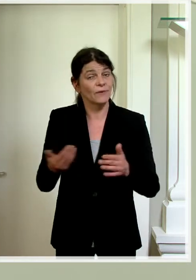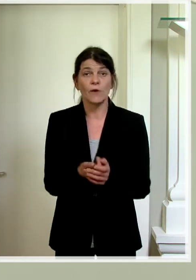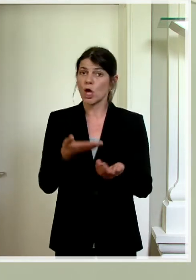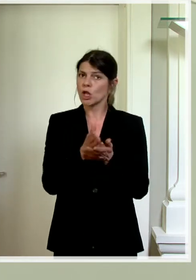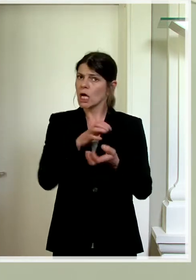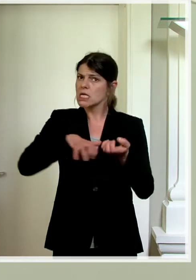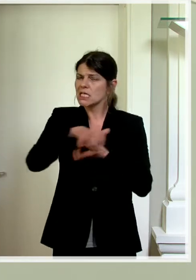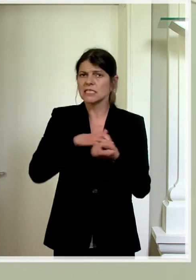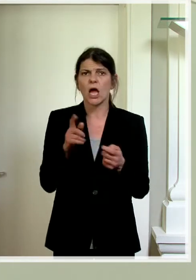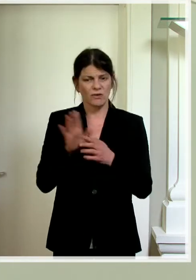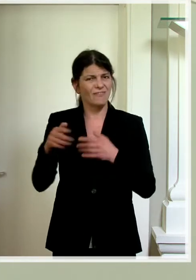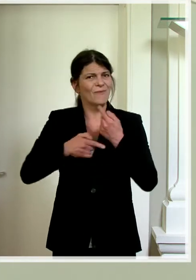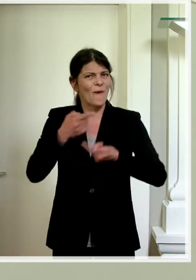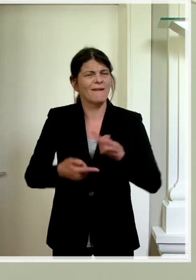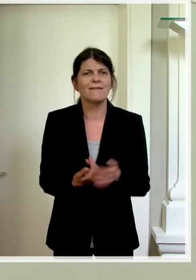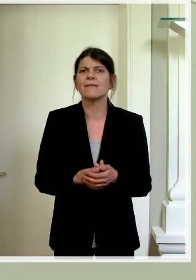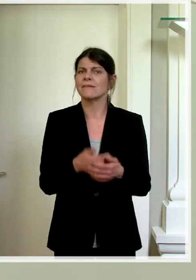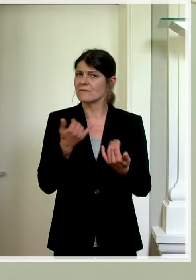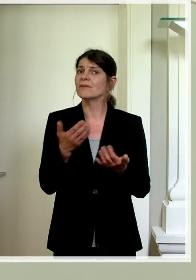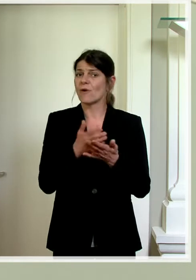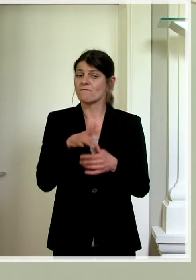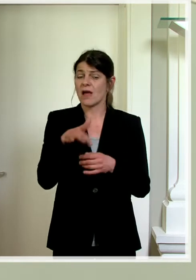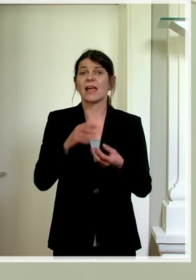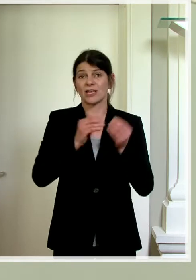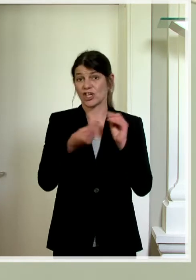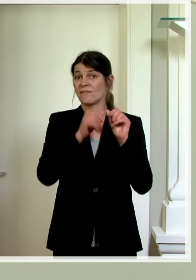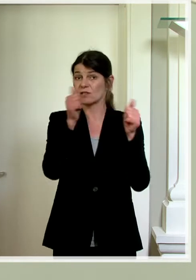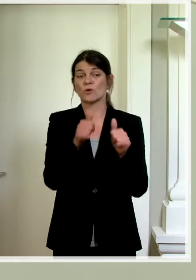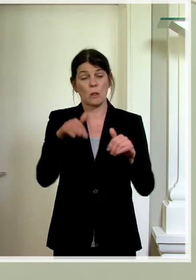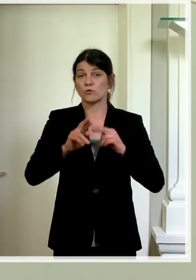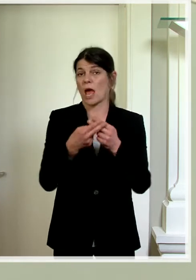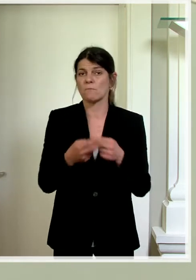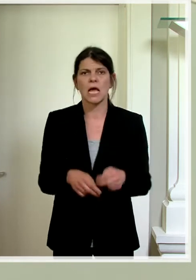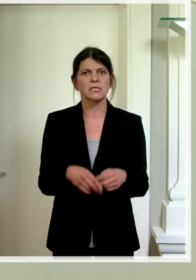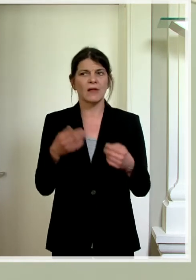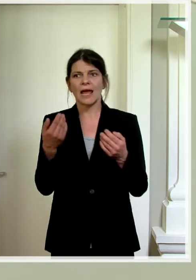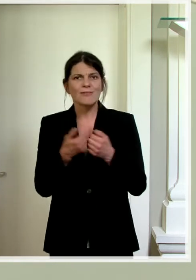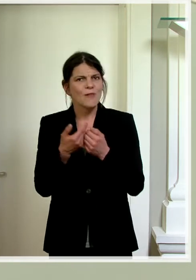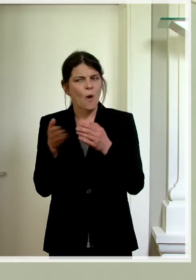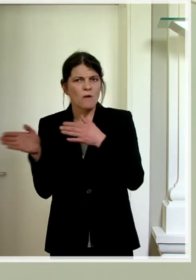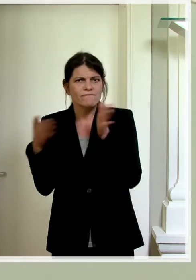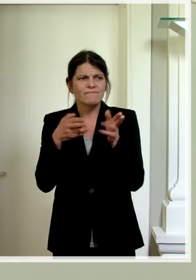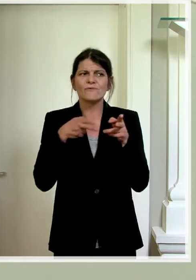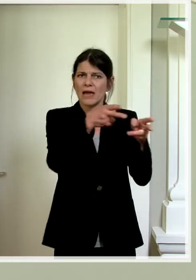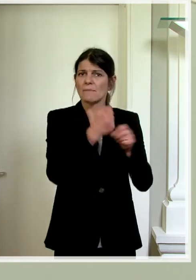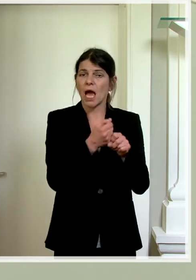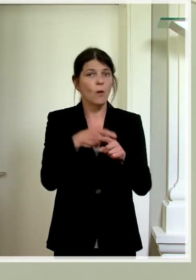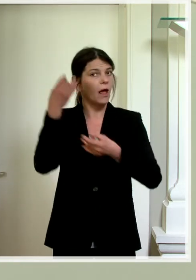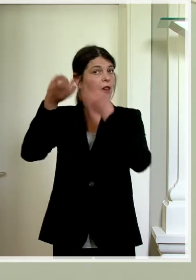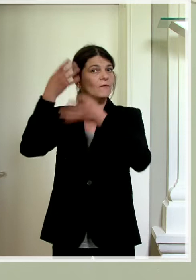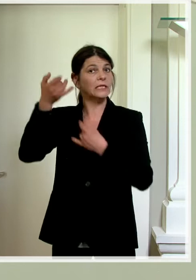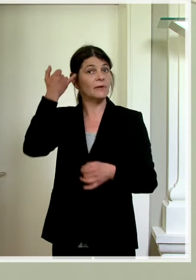Krise und deren Auswirkungen werden einige die Geschäftsmodelle anpassen, neu ausrichten und innovative